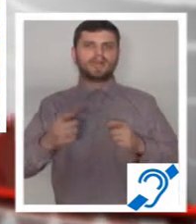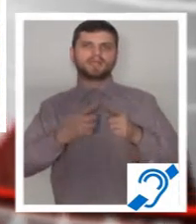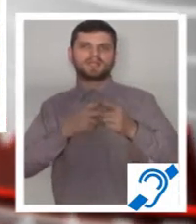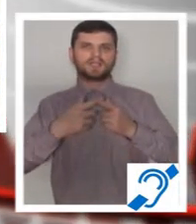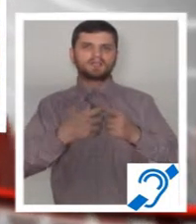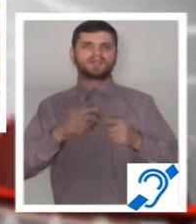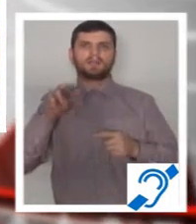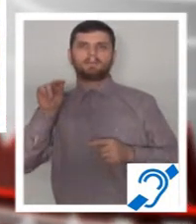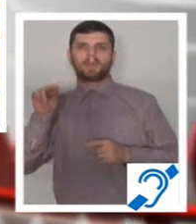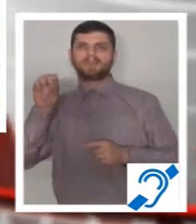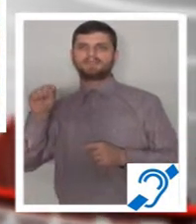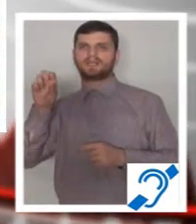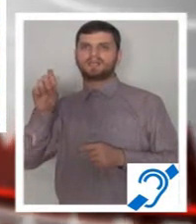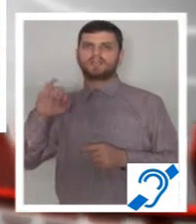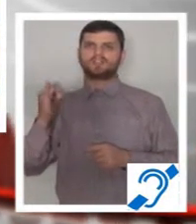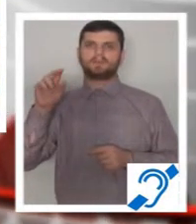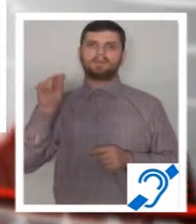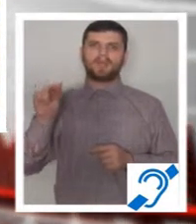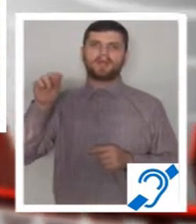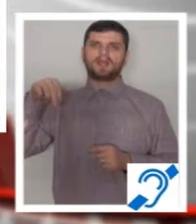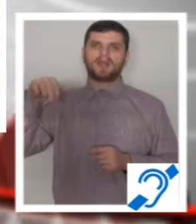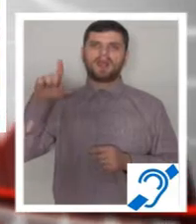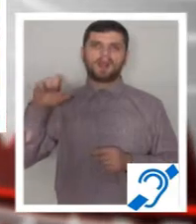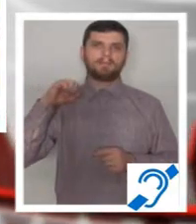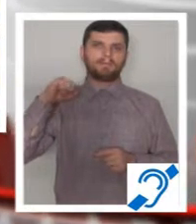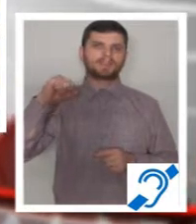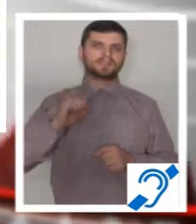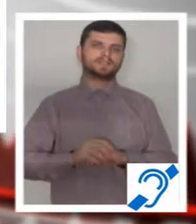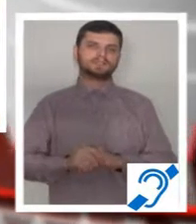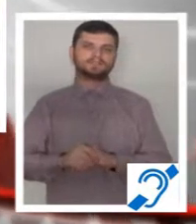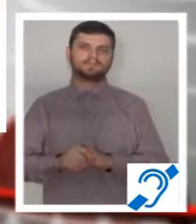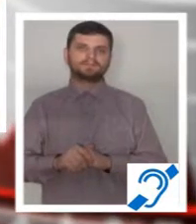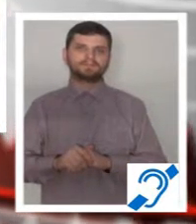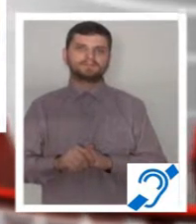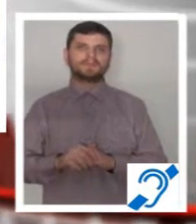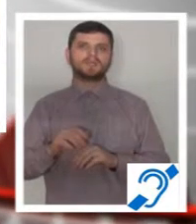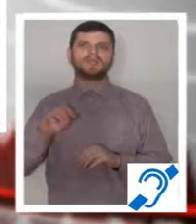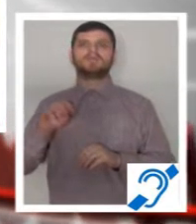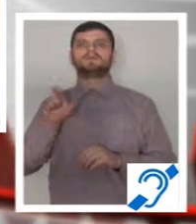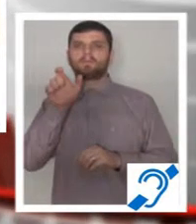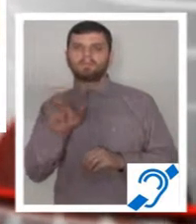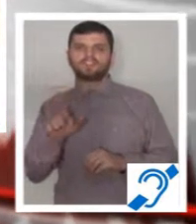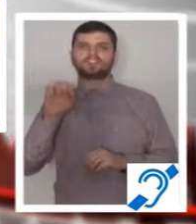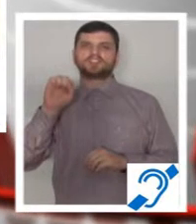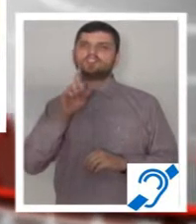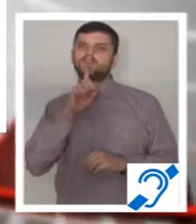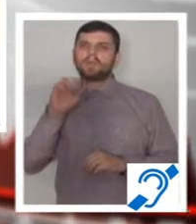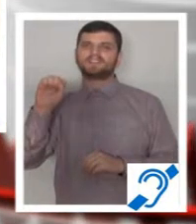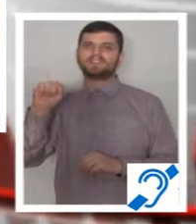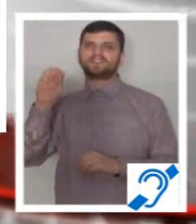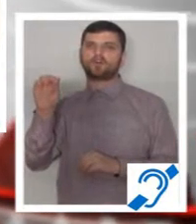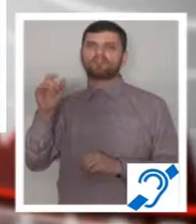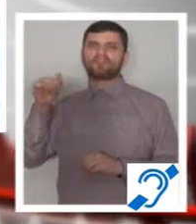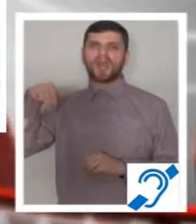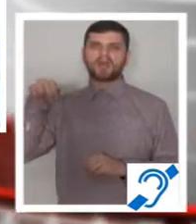candidatul PSD și candidatul PNL. Fiecare cu avantajele și de dezavantajele lui. Sofia nu consideră că orice altă candidatură nu ar face